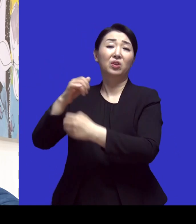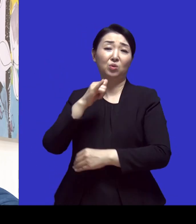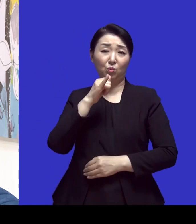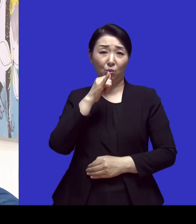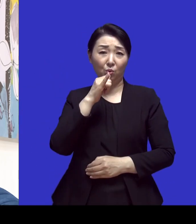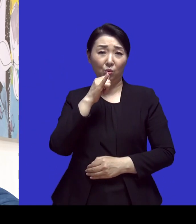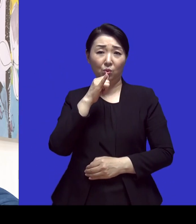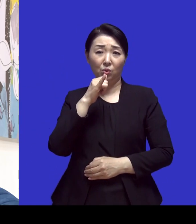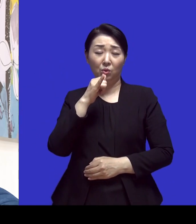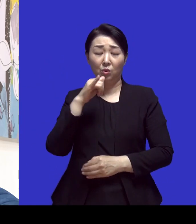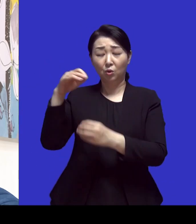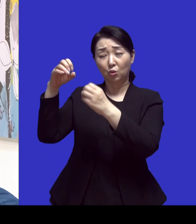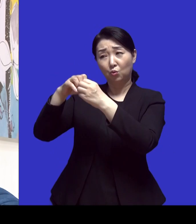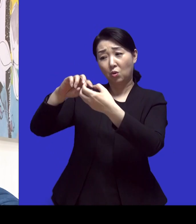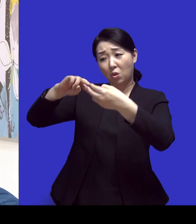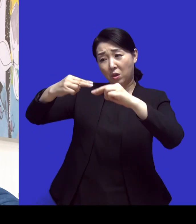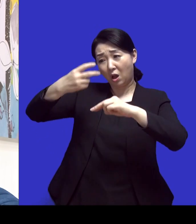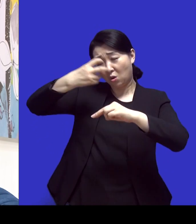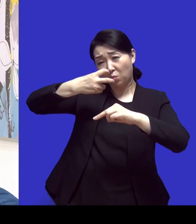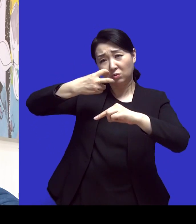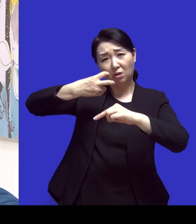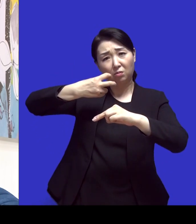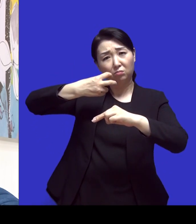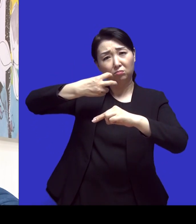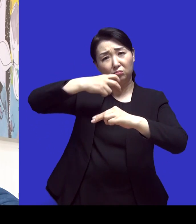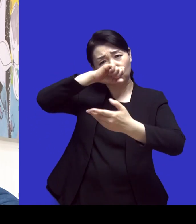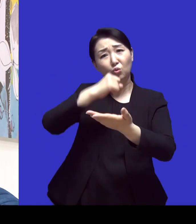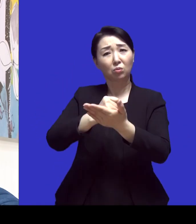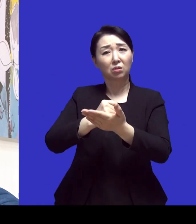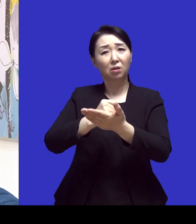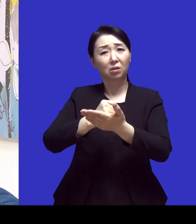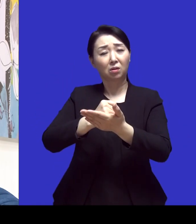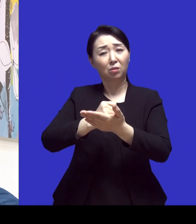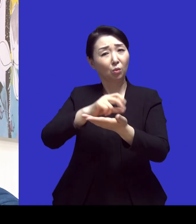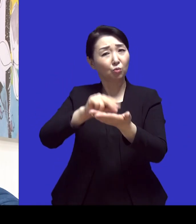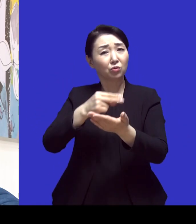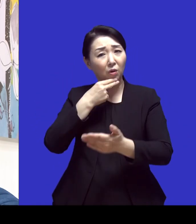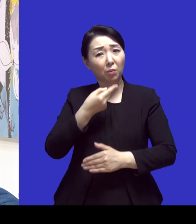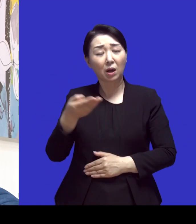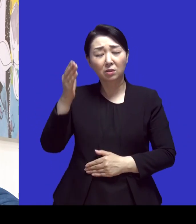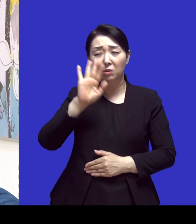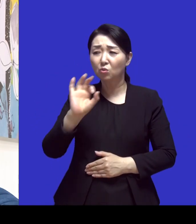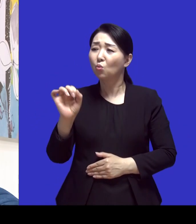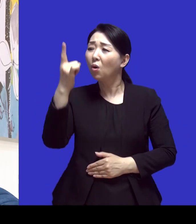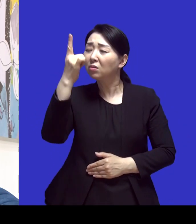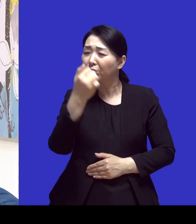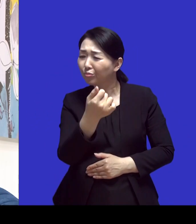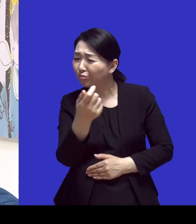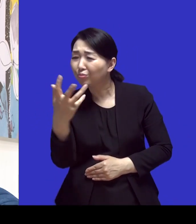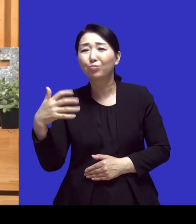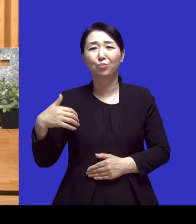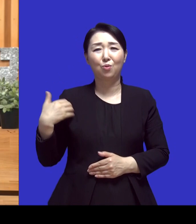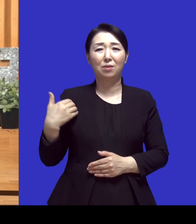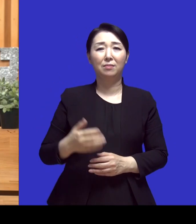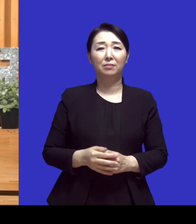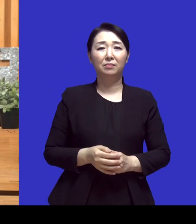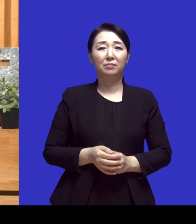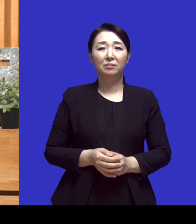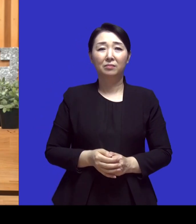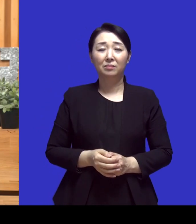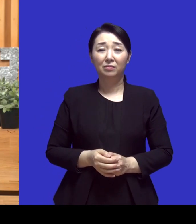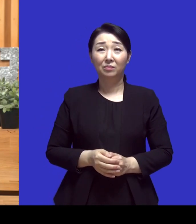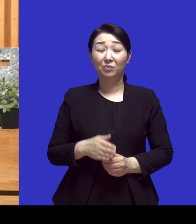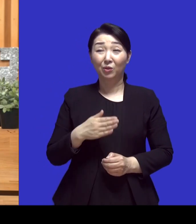예 전 유전자 검사에서 이상 없는 게 나왔고 네 다수의 경우는 이제 원인을 아직은 잘 모르죠 그런가요 저희